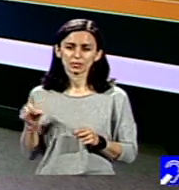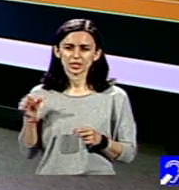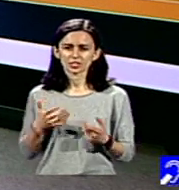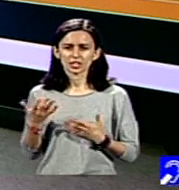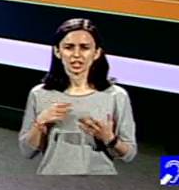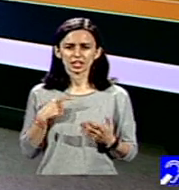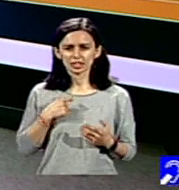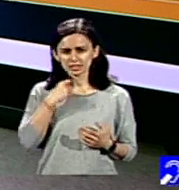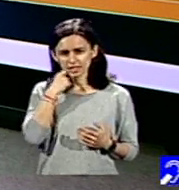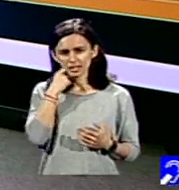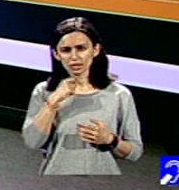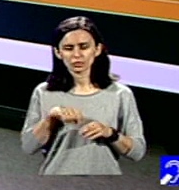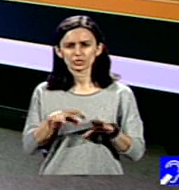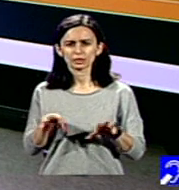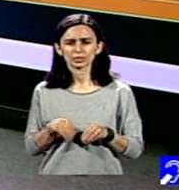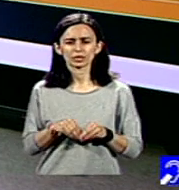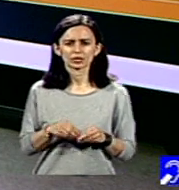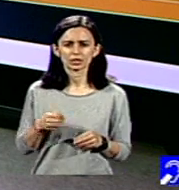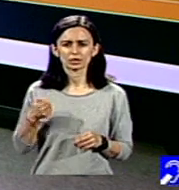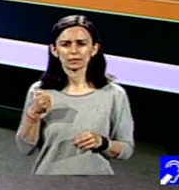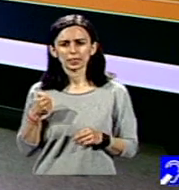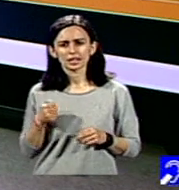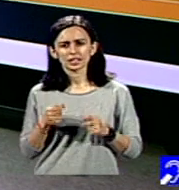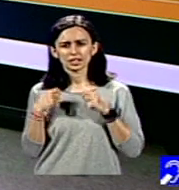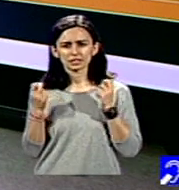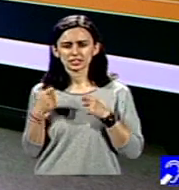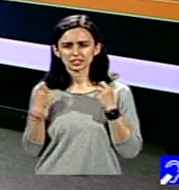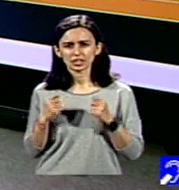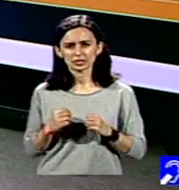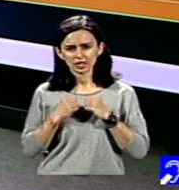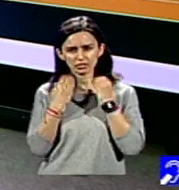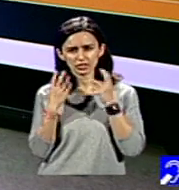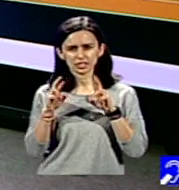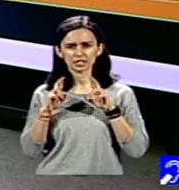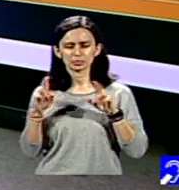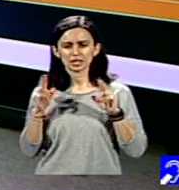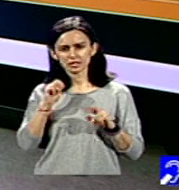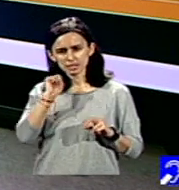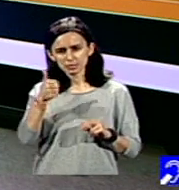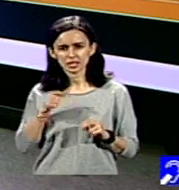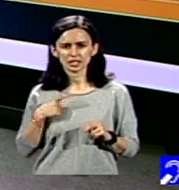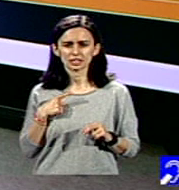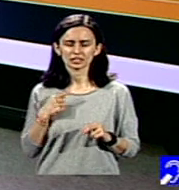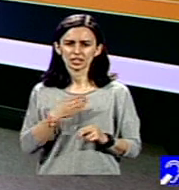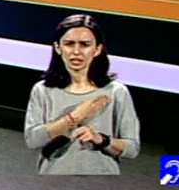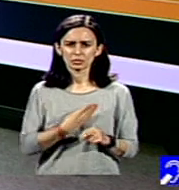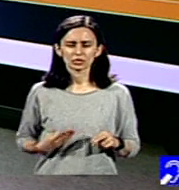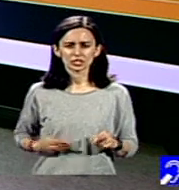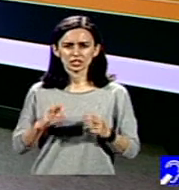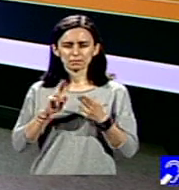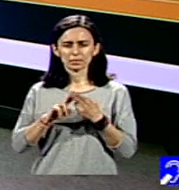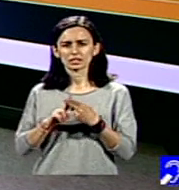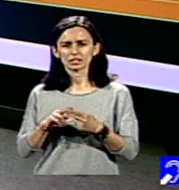se află la Cluj-Napoca împreună cu Andrei la Festivalul Flor de Speranță, mâine e în București, la o întâlnire cu autoritățile la nivel național, dacă e